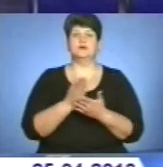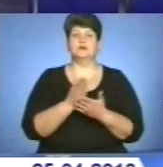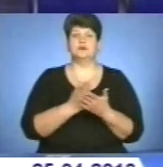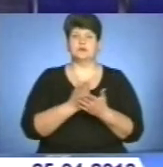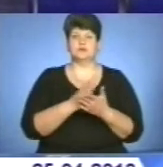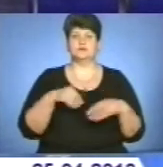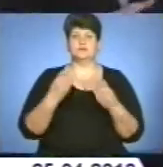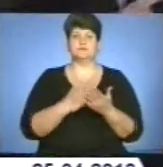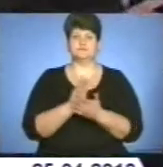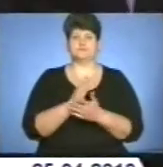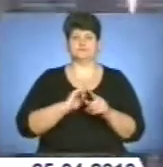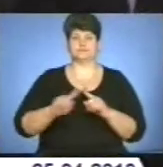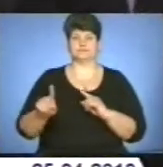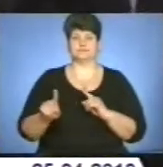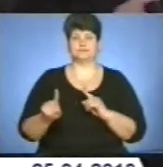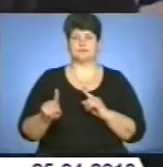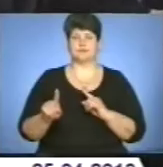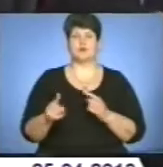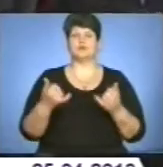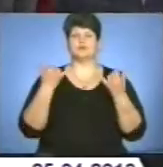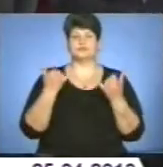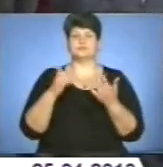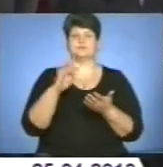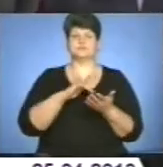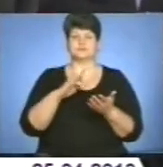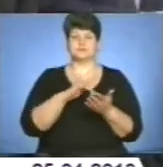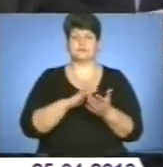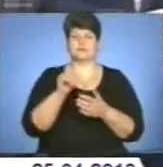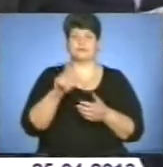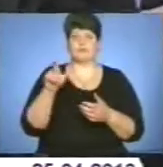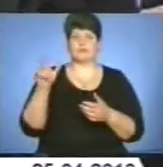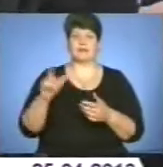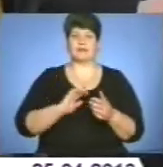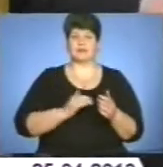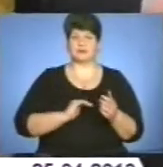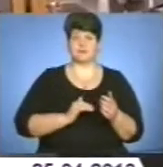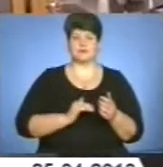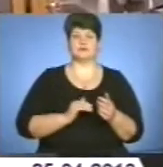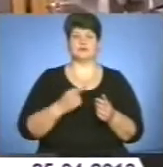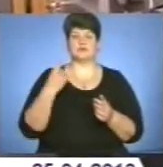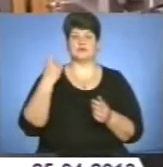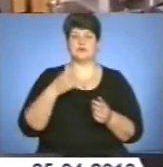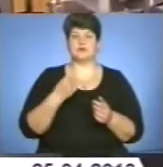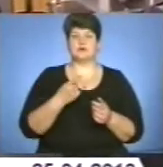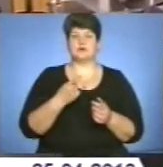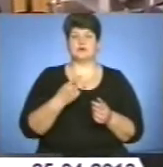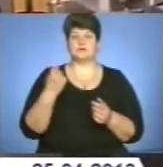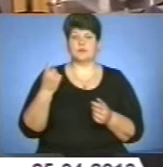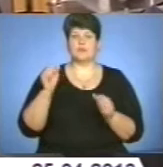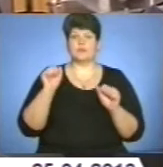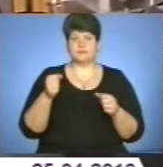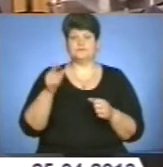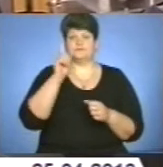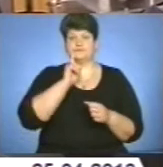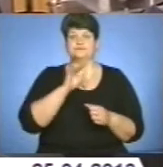оперативно. У сучасному центрі громадяни, підприємці та суб'єкти господарювання можуть у зручний для